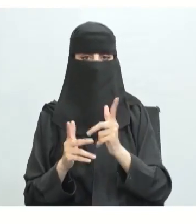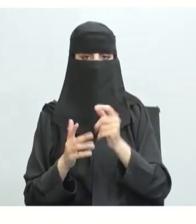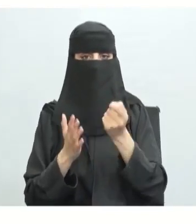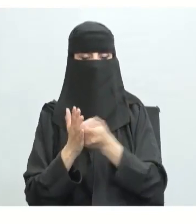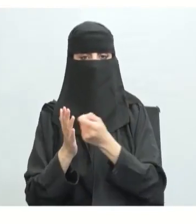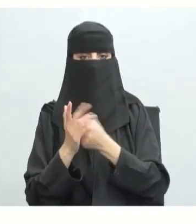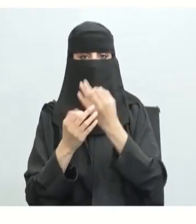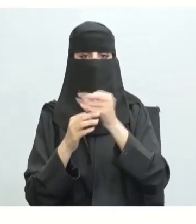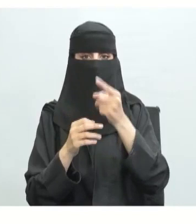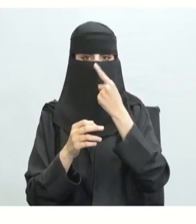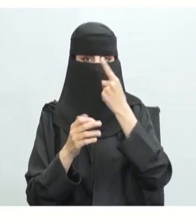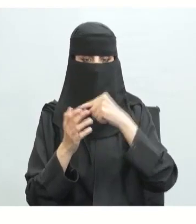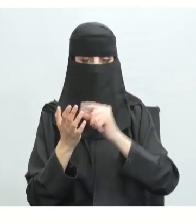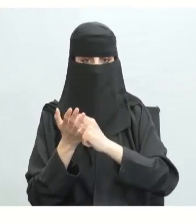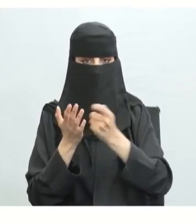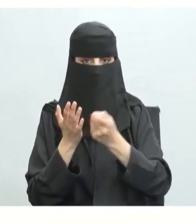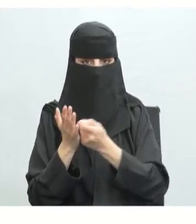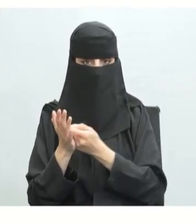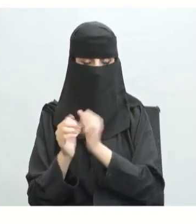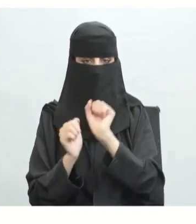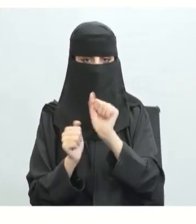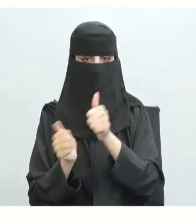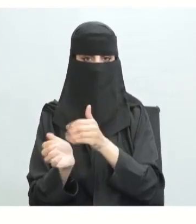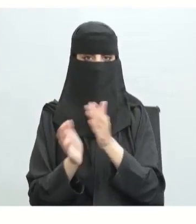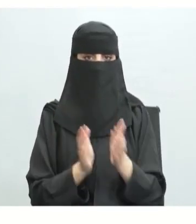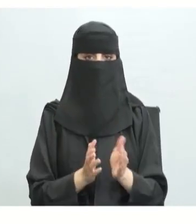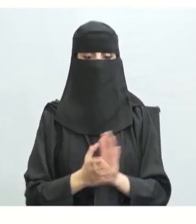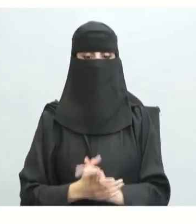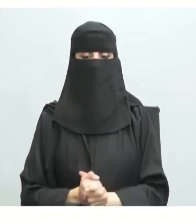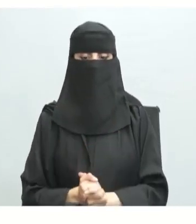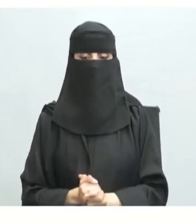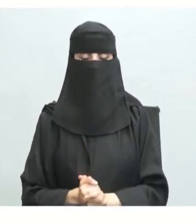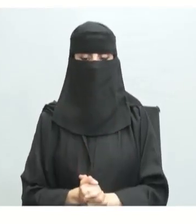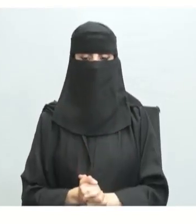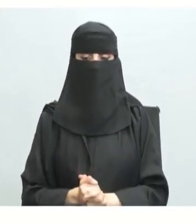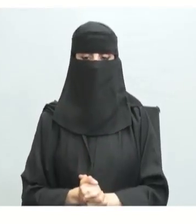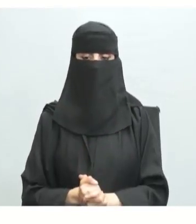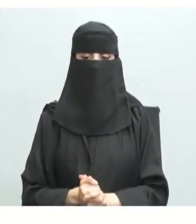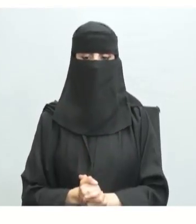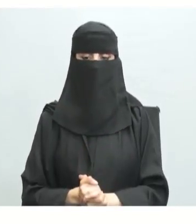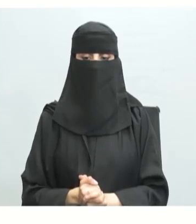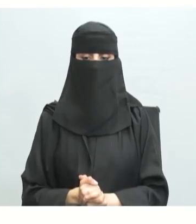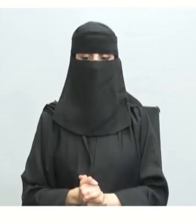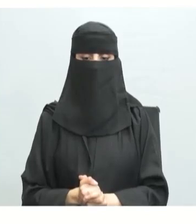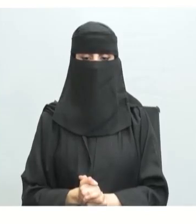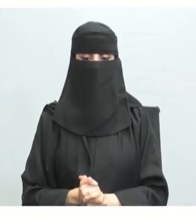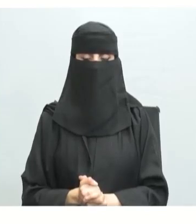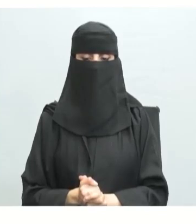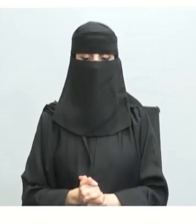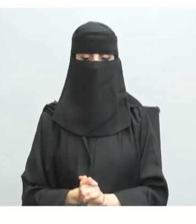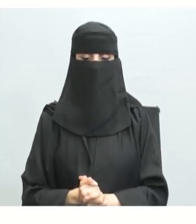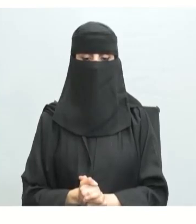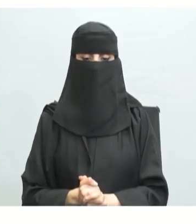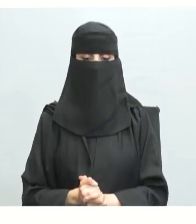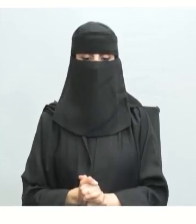ستذكر ذلك ما مدى رضاك عن تحسن سرعتك القرائية؟ ما مدى رضاك أن تحسن هذه السرعة القرائية؟ وقلنا لو